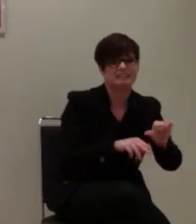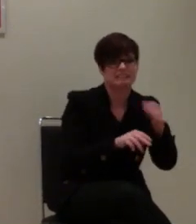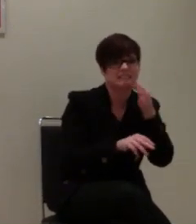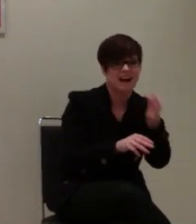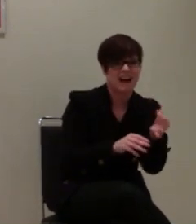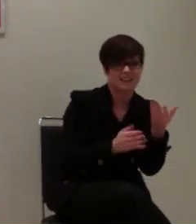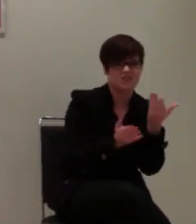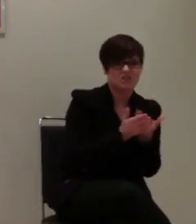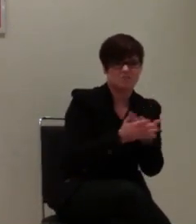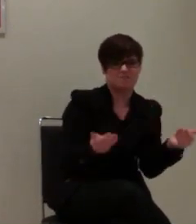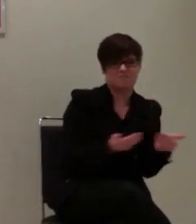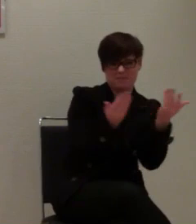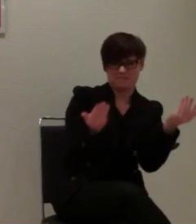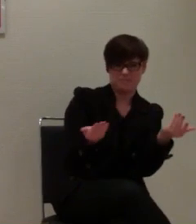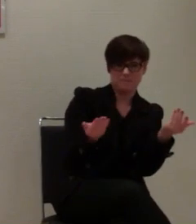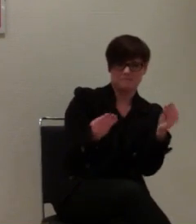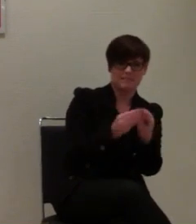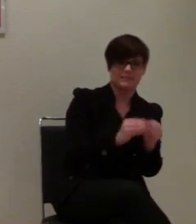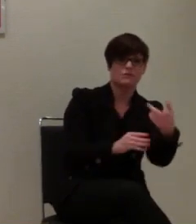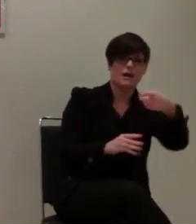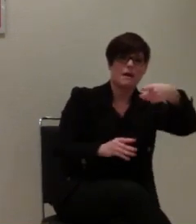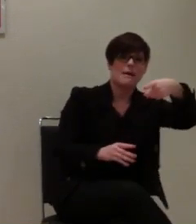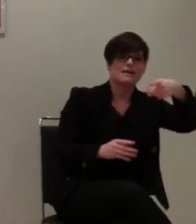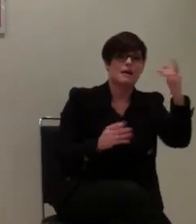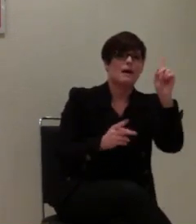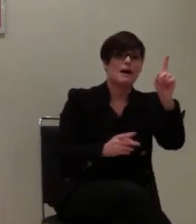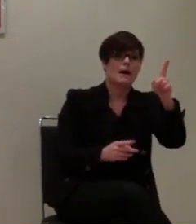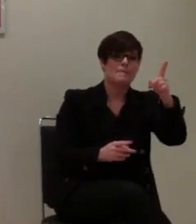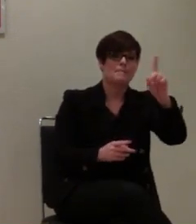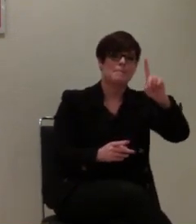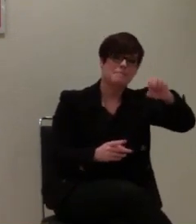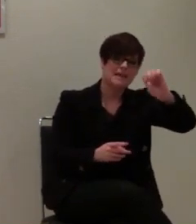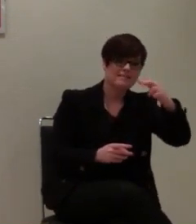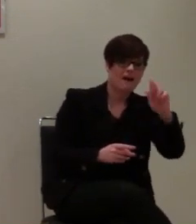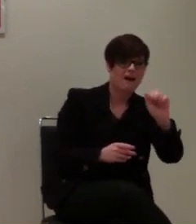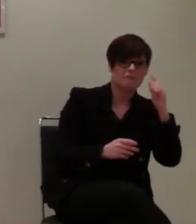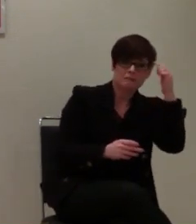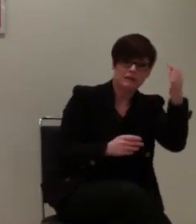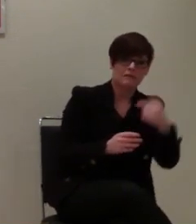Infostände gemacht und Petra hatte jetzt die Idee, dass man die beiden Sachen kombiniert.